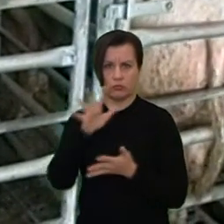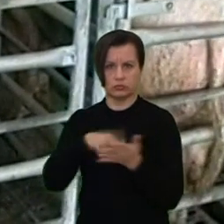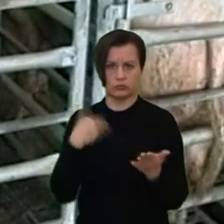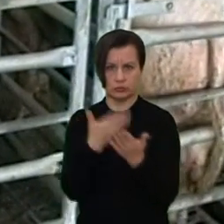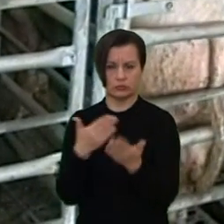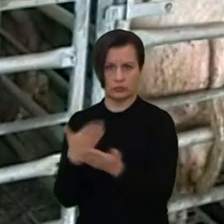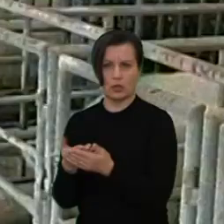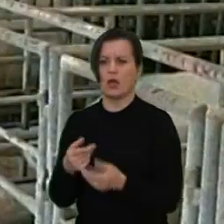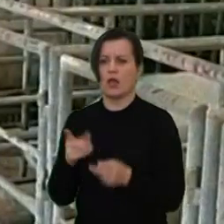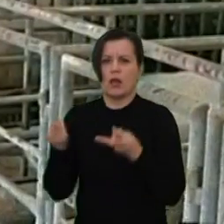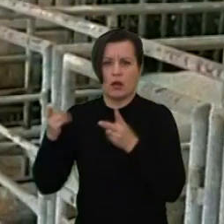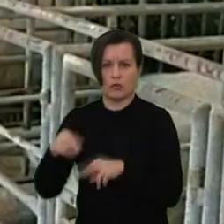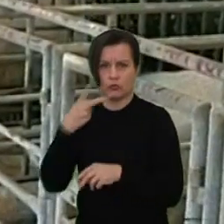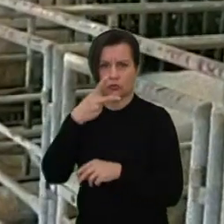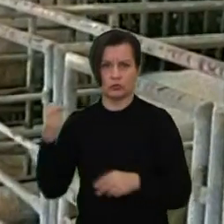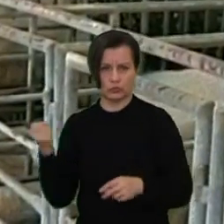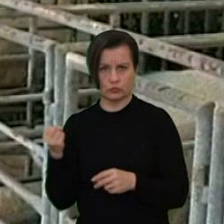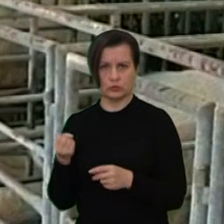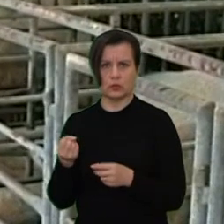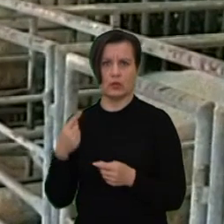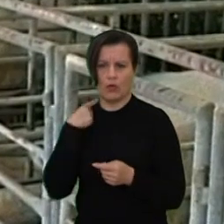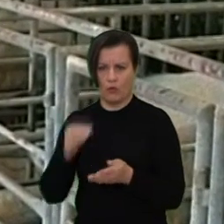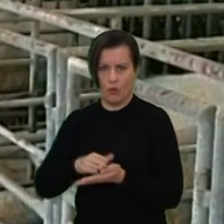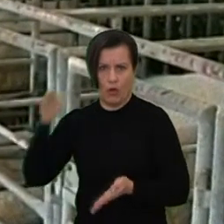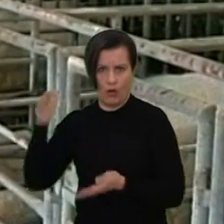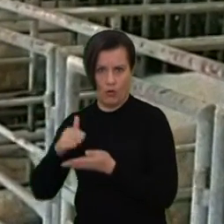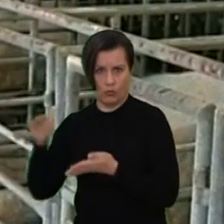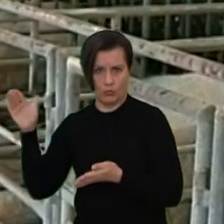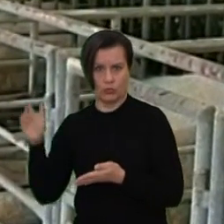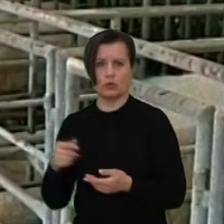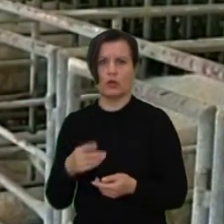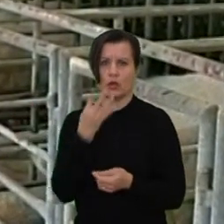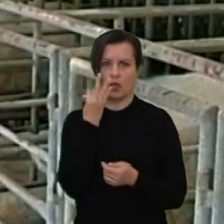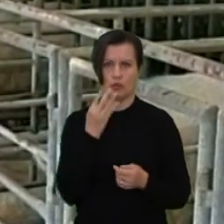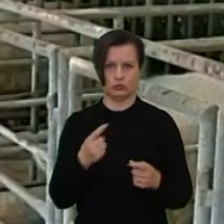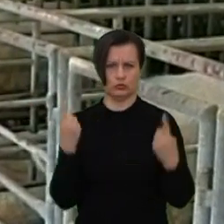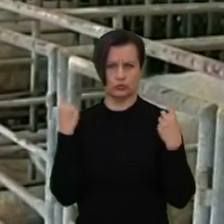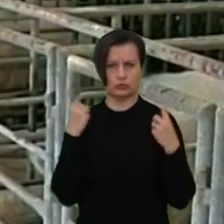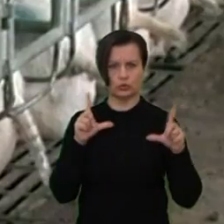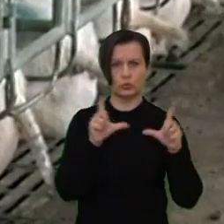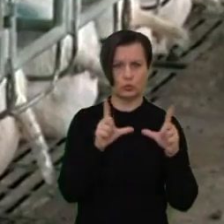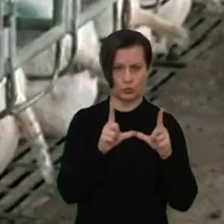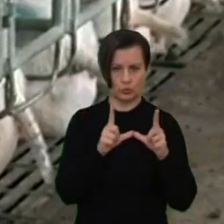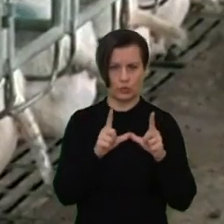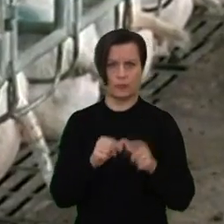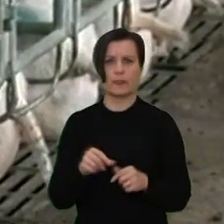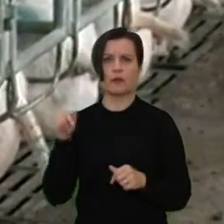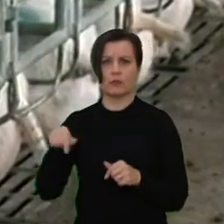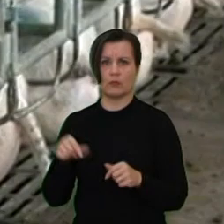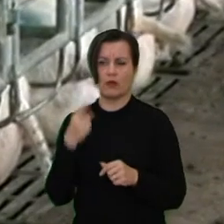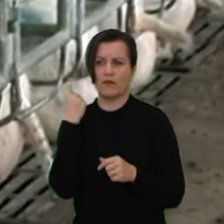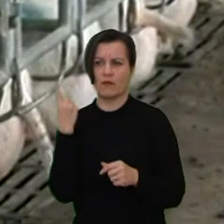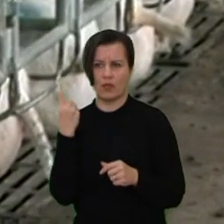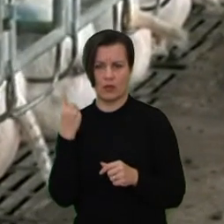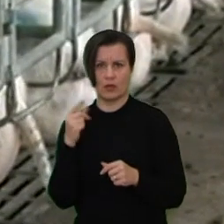viso liko tik apie 200 keulių augintojų ir keturi stambus ūkiai. Tačiau šiemet rajone užregistruotas tik vienas afrikinio